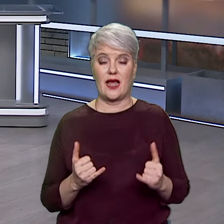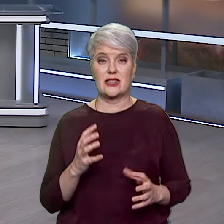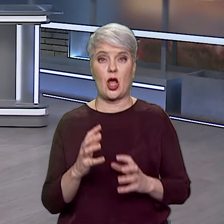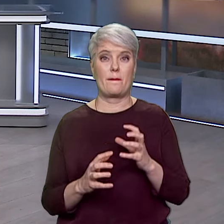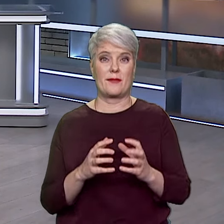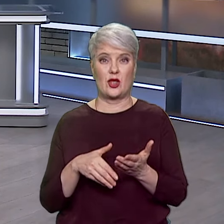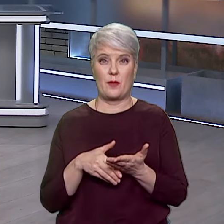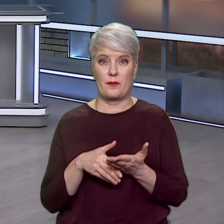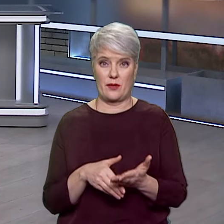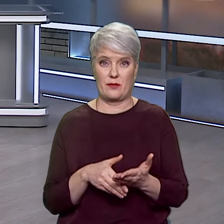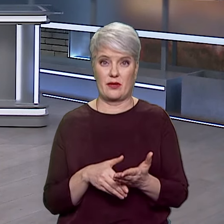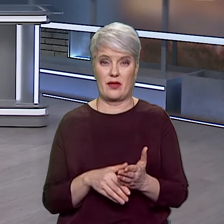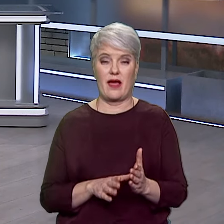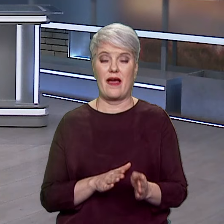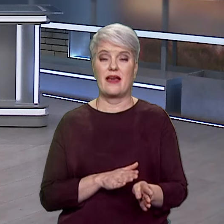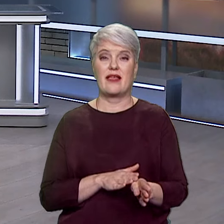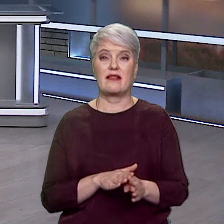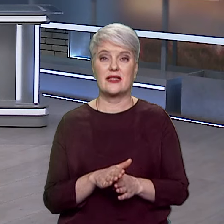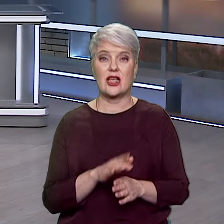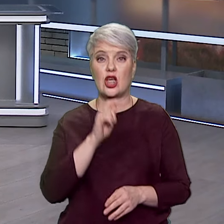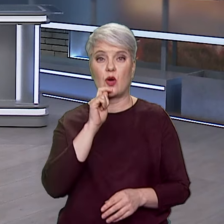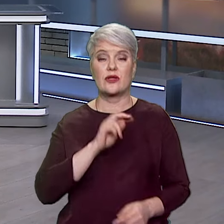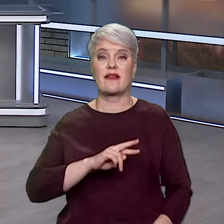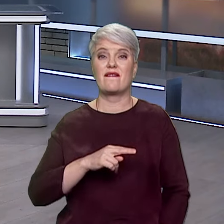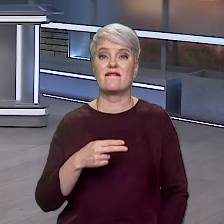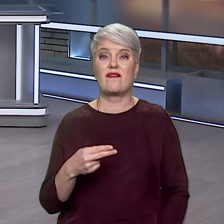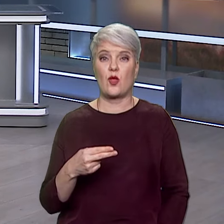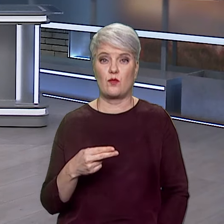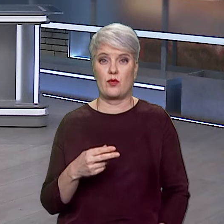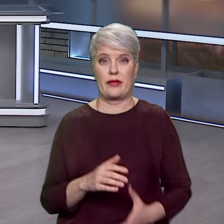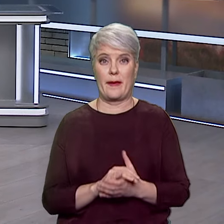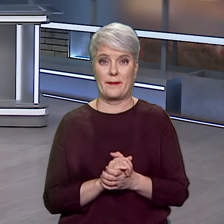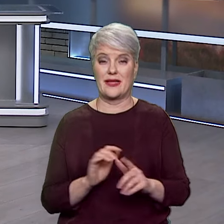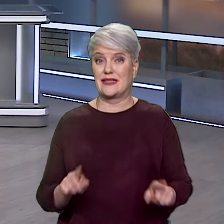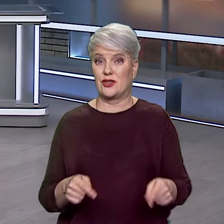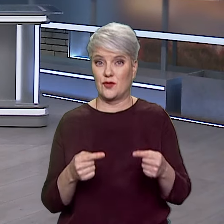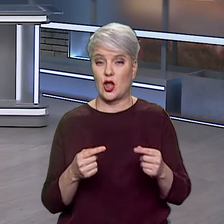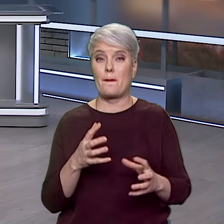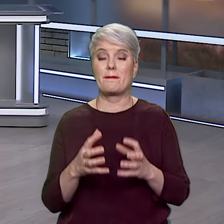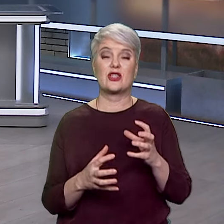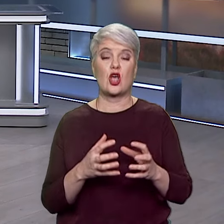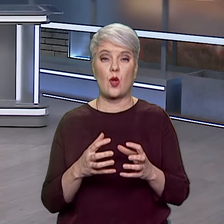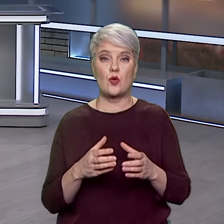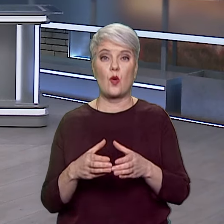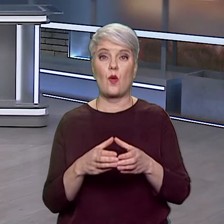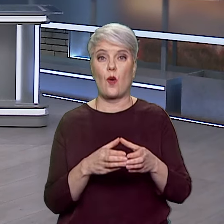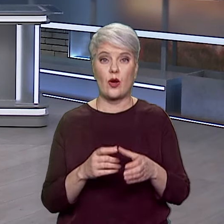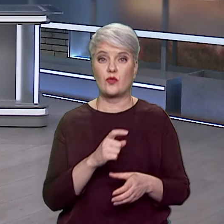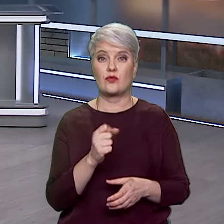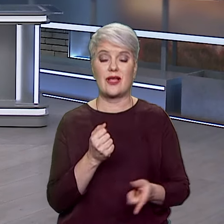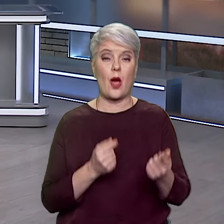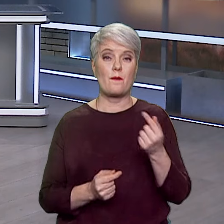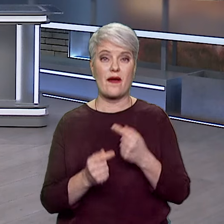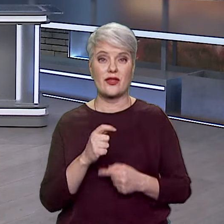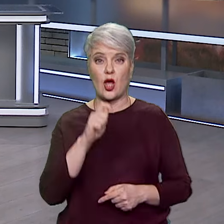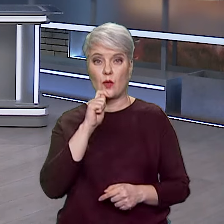підтримці і в рамках реалізації української формули миру створена міжнародна коаліція за повернення українських дітей, за співголованням